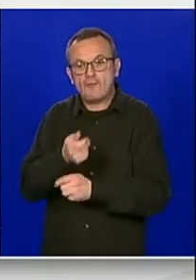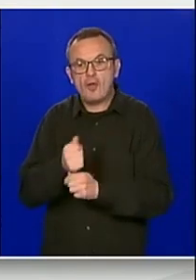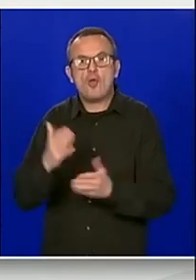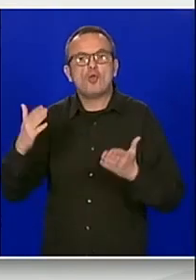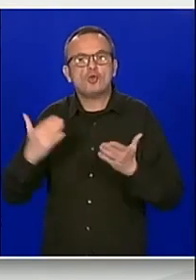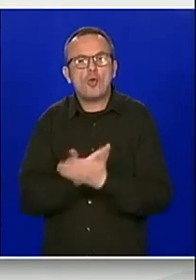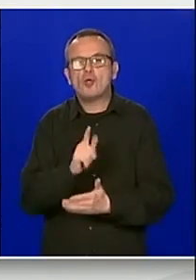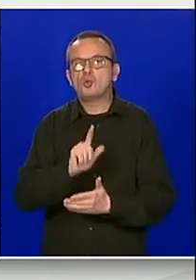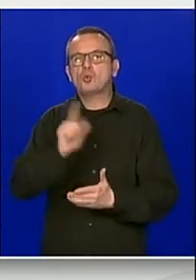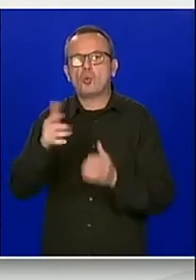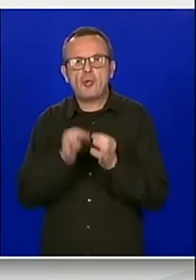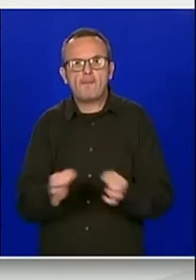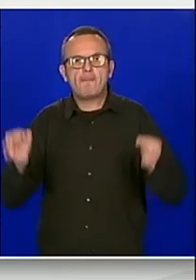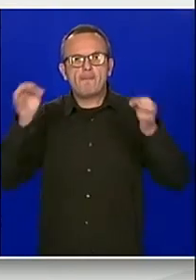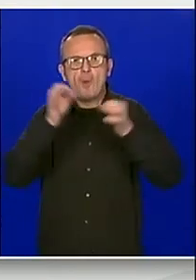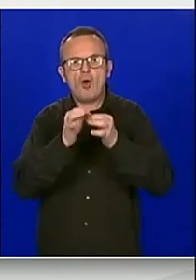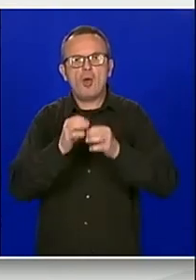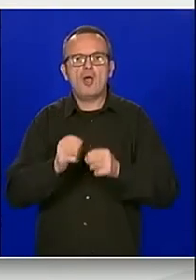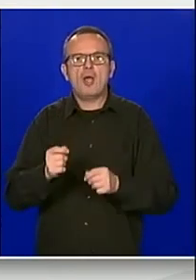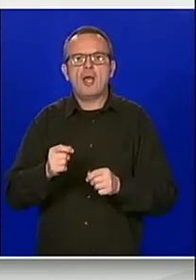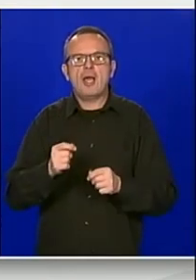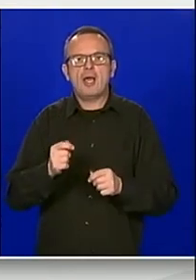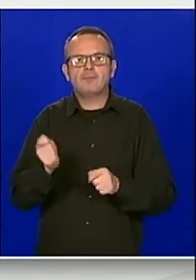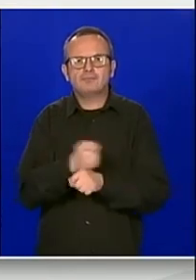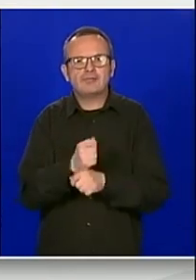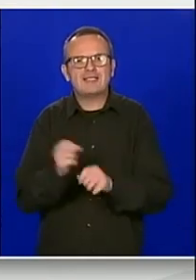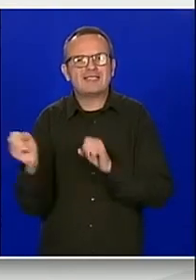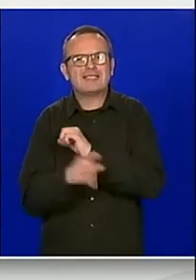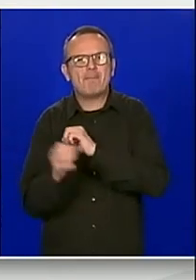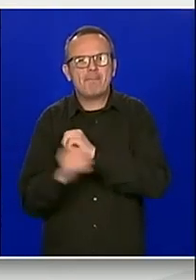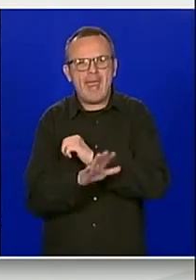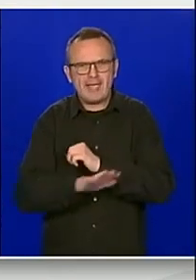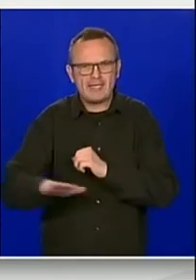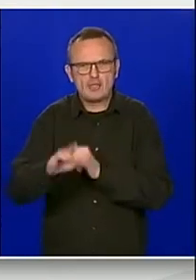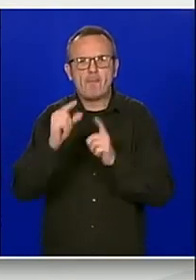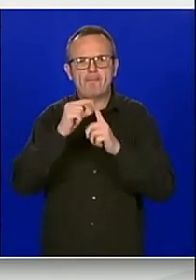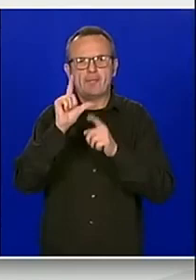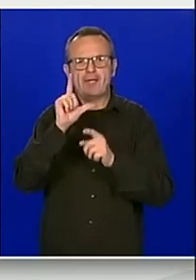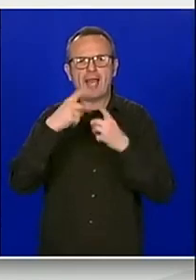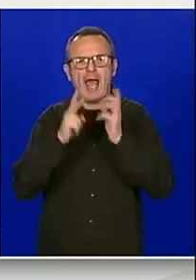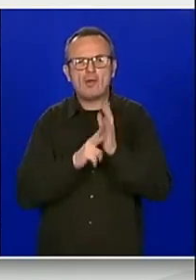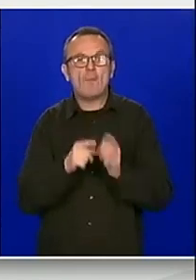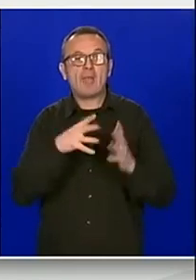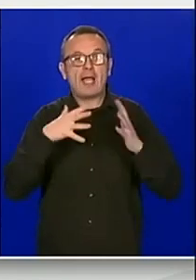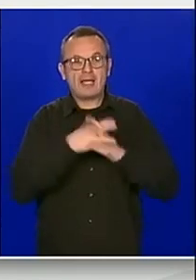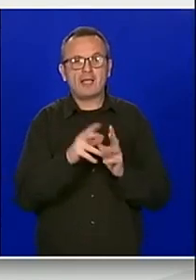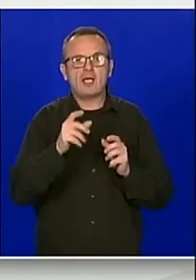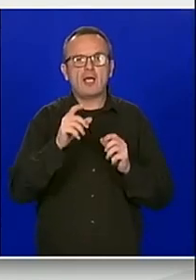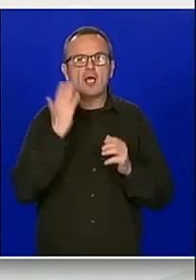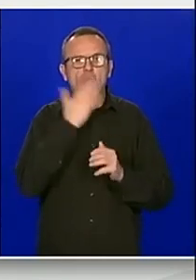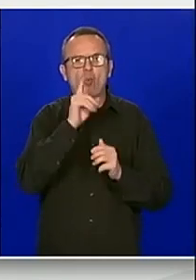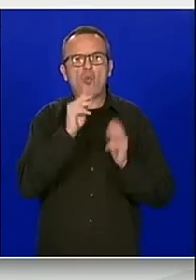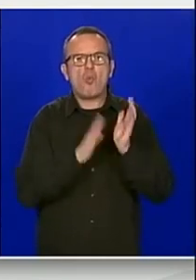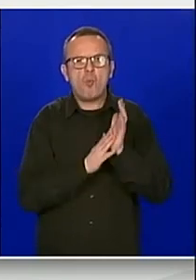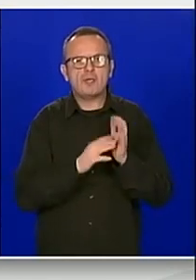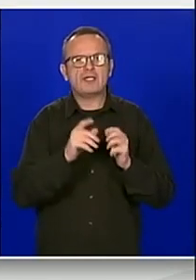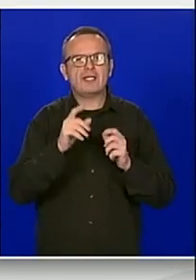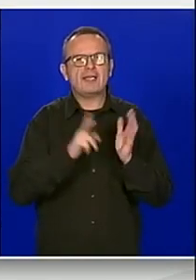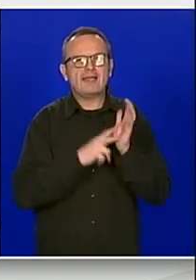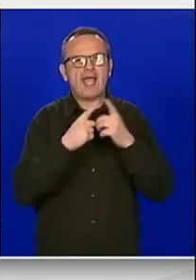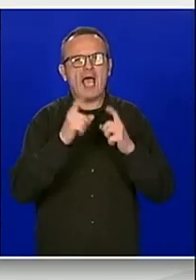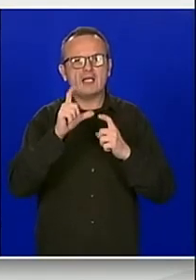kapitalnog projekta sa nacija deponija u planom. Što se tiče općine Humna Sutli, zaduženje kod Zagrebačke banke,